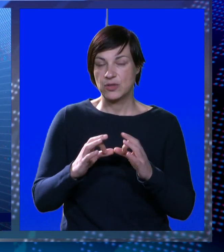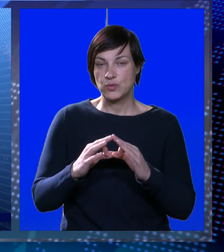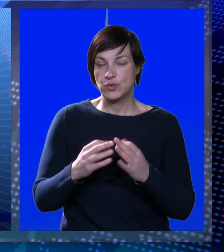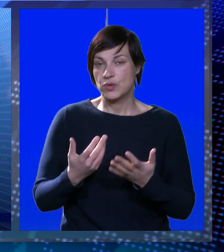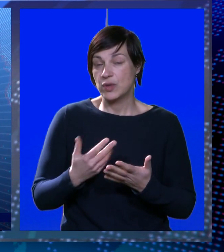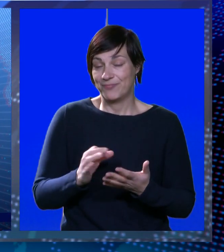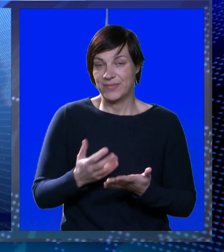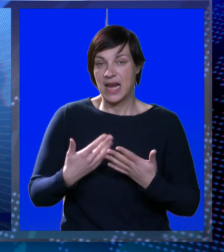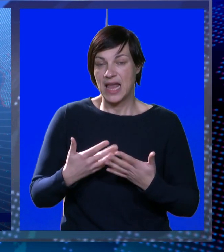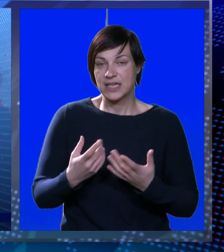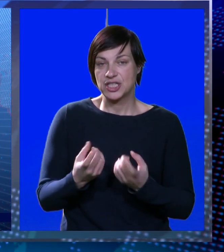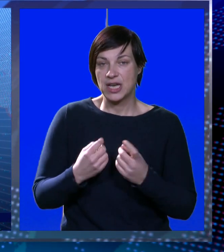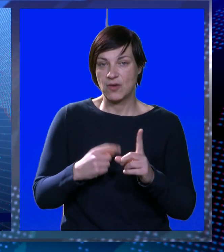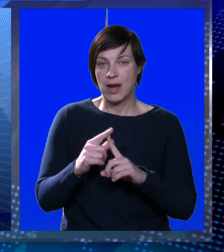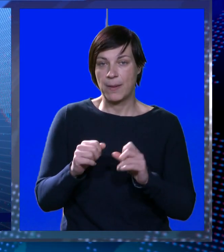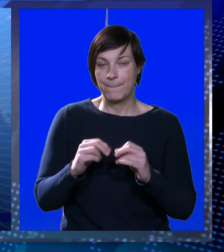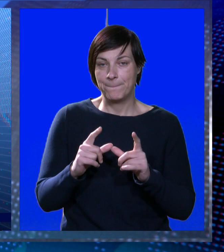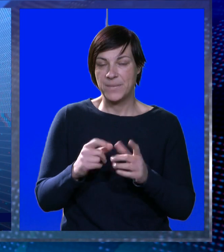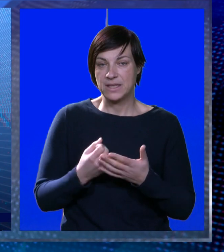funkcionira svima nam je navika poču u Gružu.